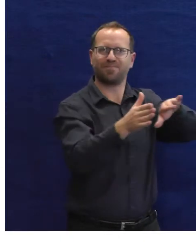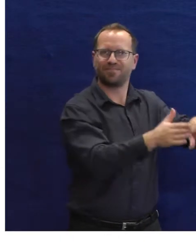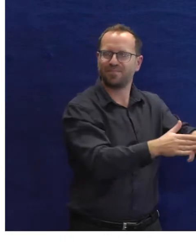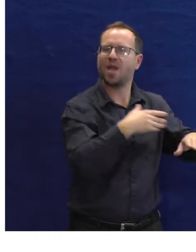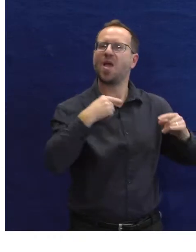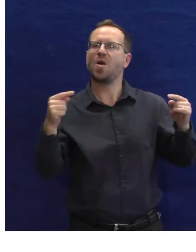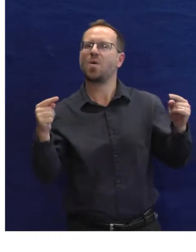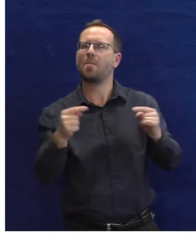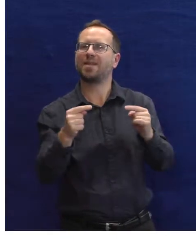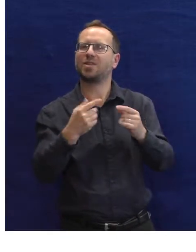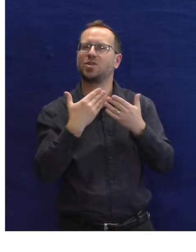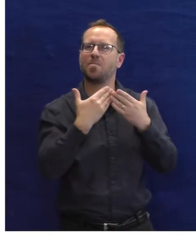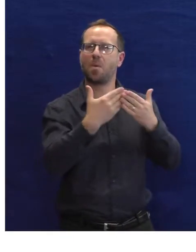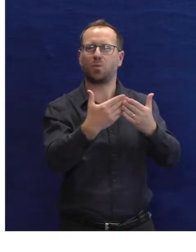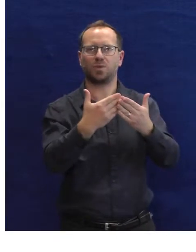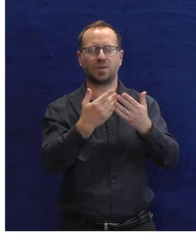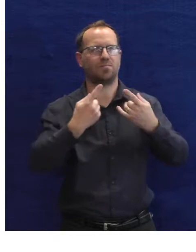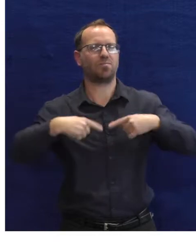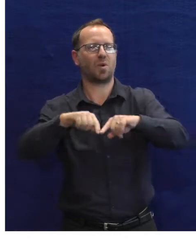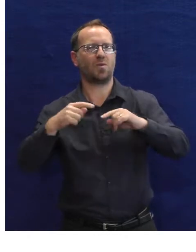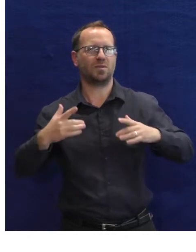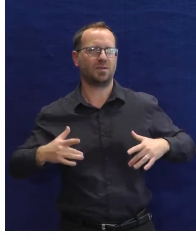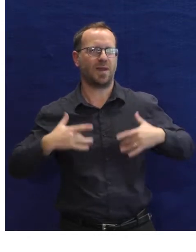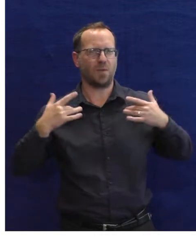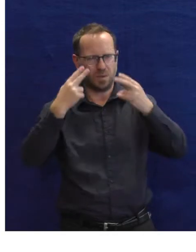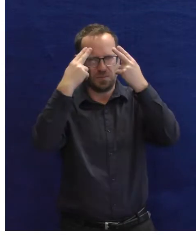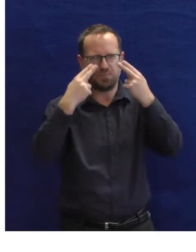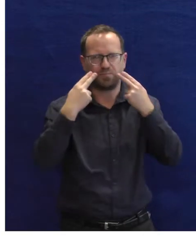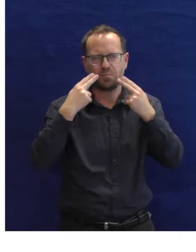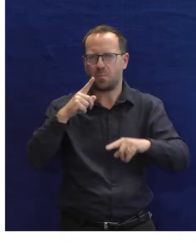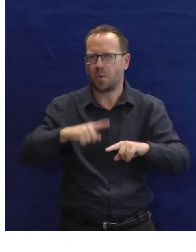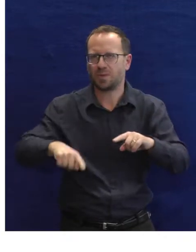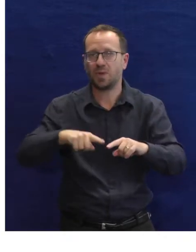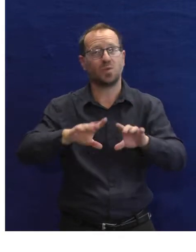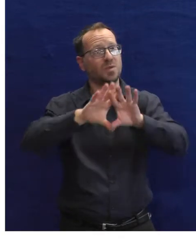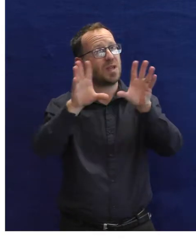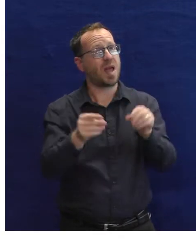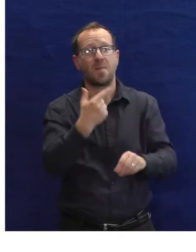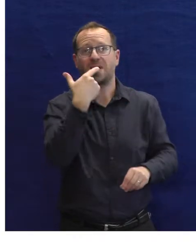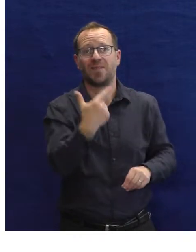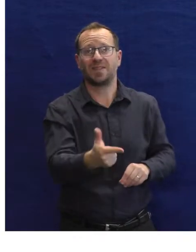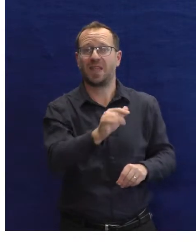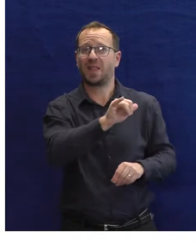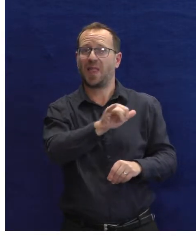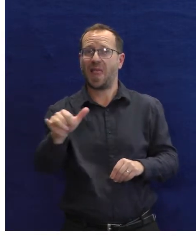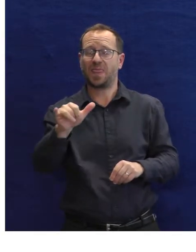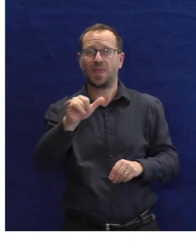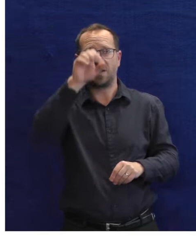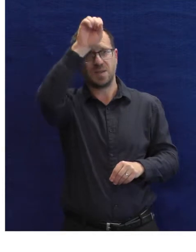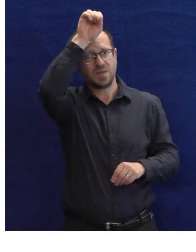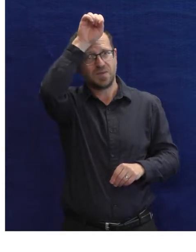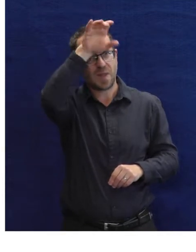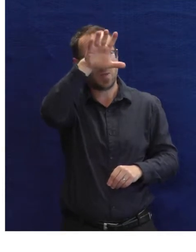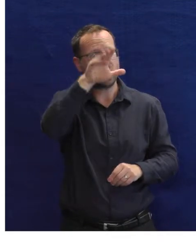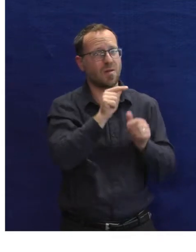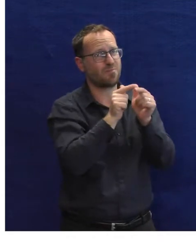spřístupněli jsme kompenzační pomůcky z rakově handicapovaných. My jako Světluška pod Nadačním fondem Českého rozhlasu už